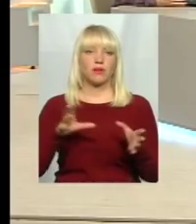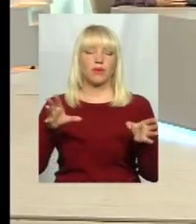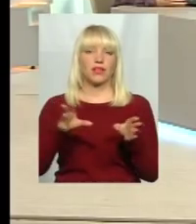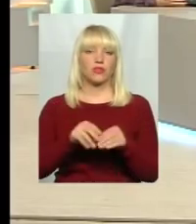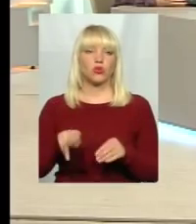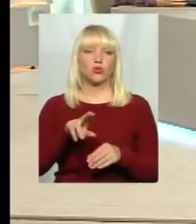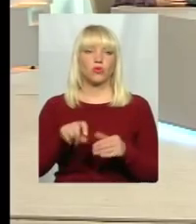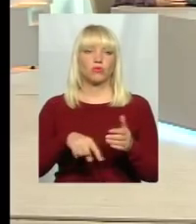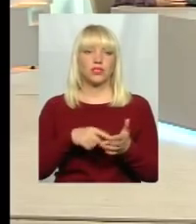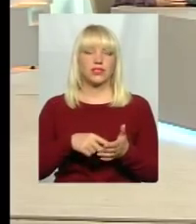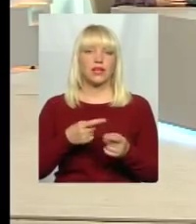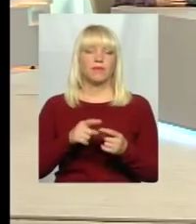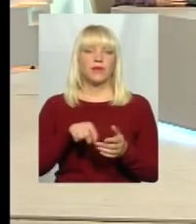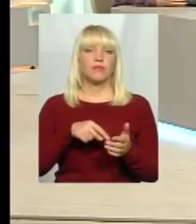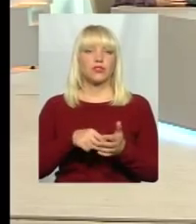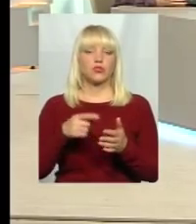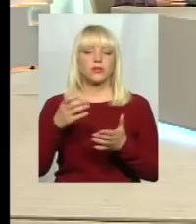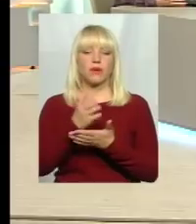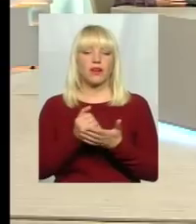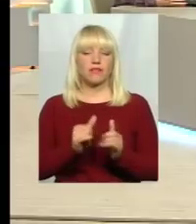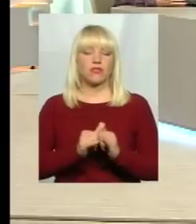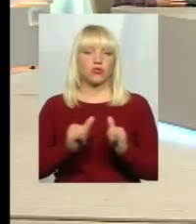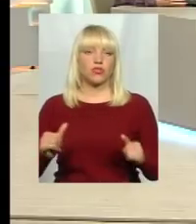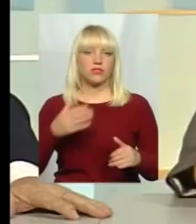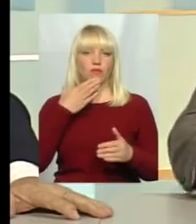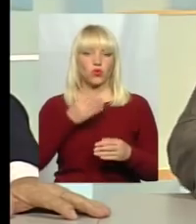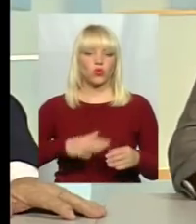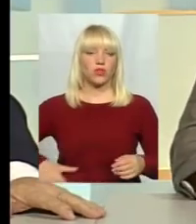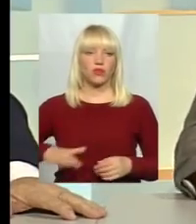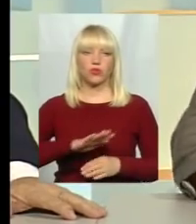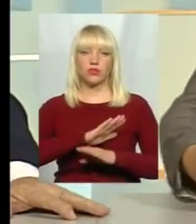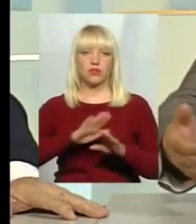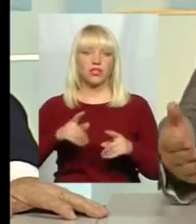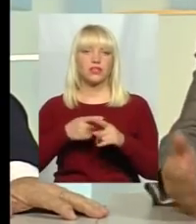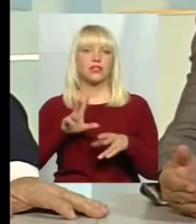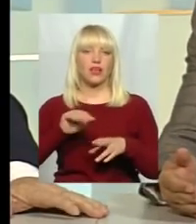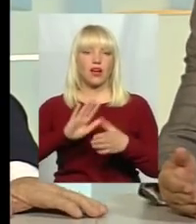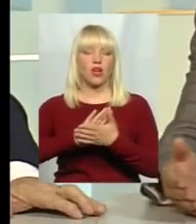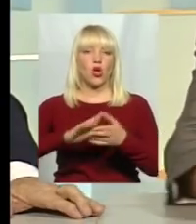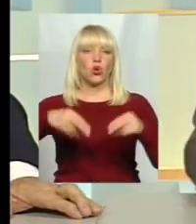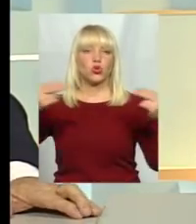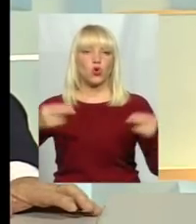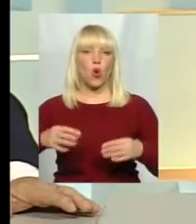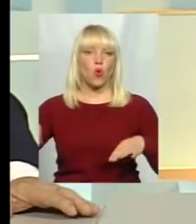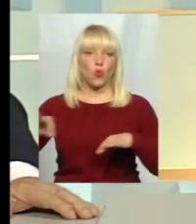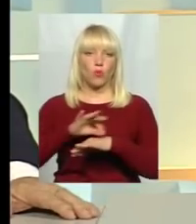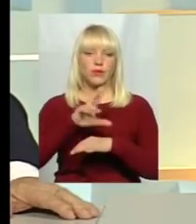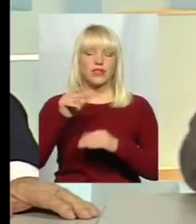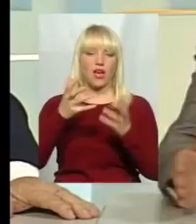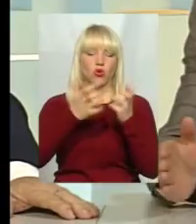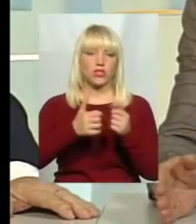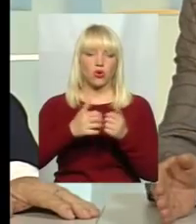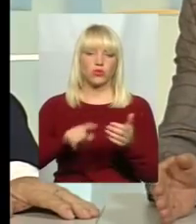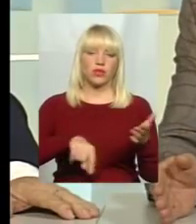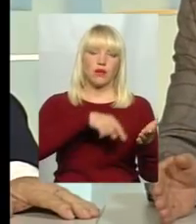думають, місто збирається поширити свою територію. Ні. Створюється шлюб за розрахунком. Розрахунок має бути в міста